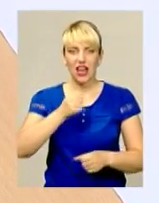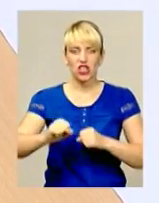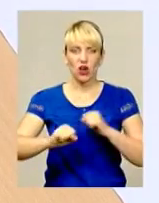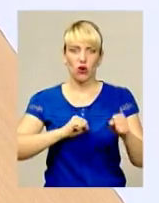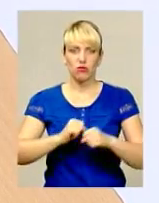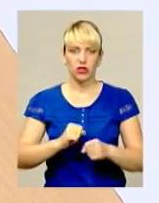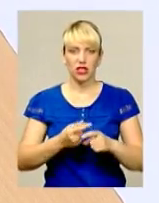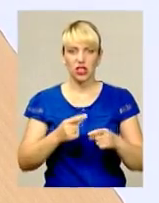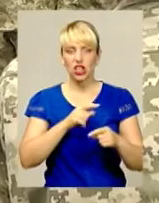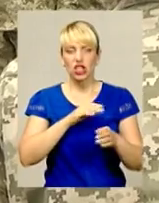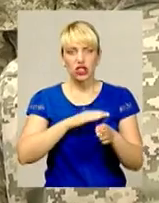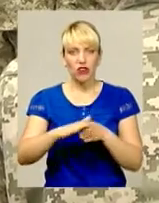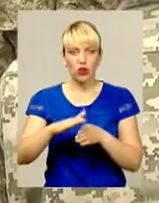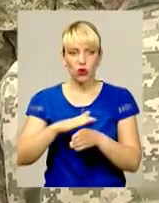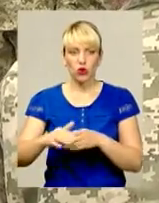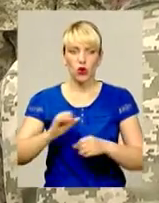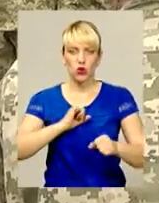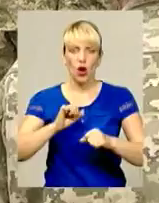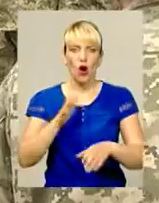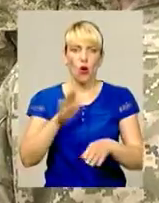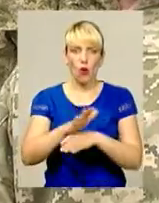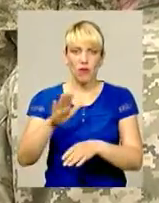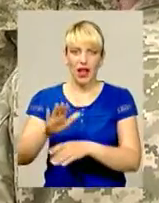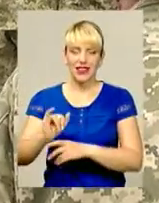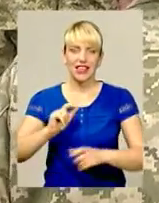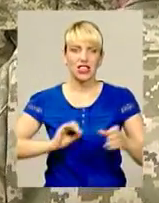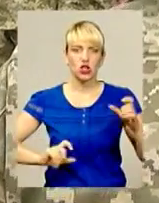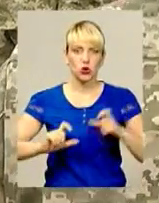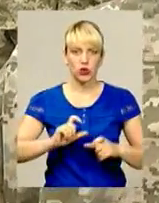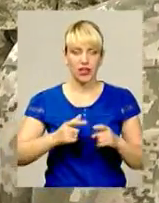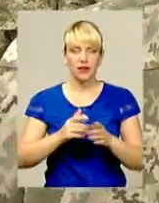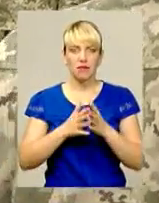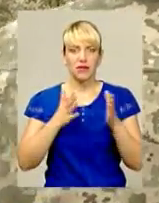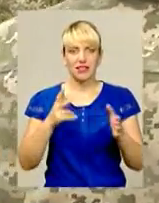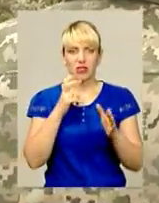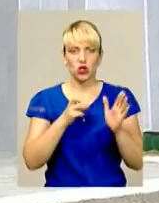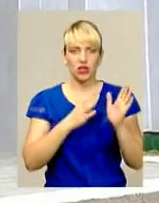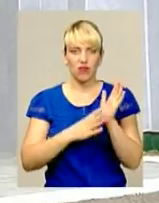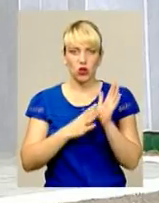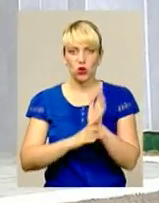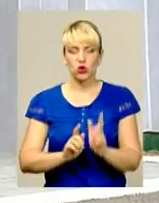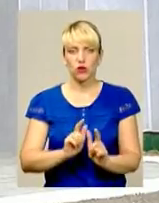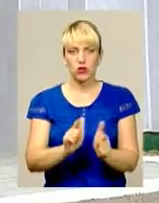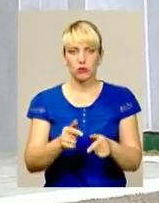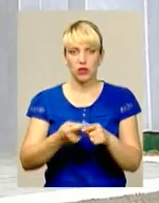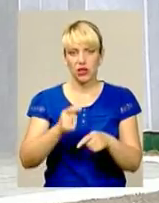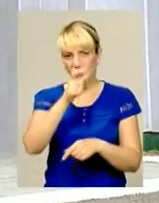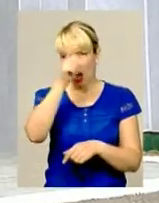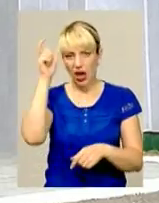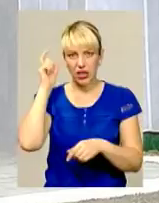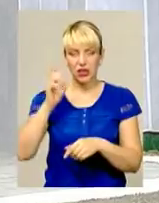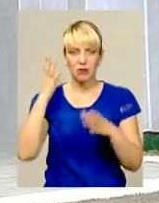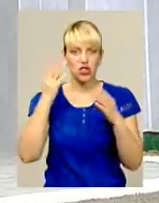виконують команди і вчорашні школярі та студенти. Більшість із 290 цьогорічних вступників академії ще не